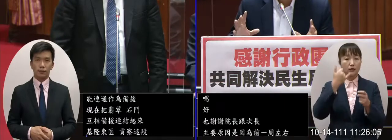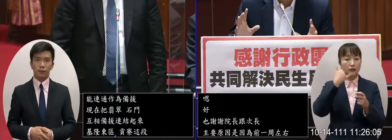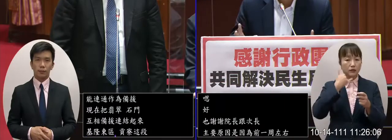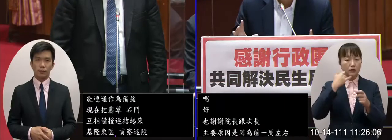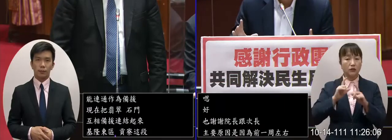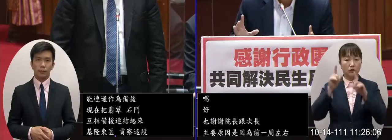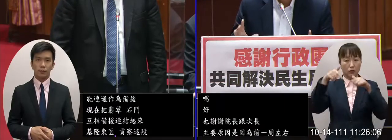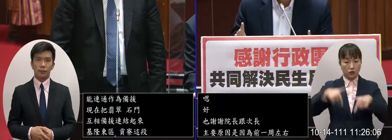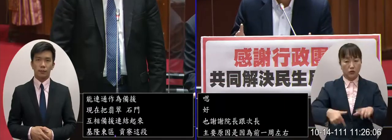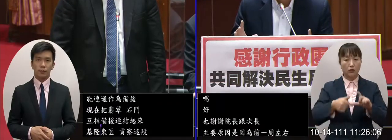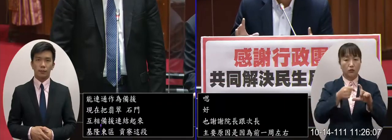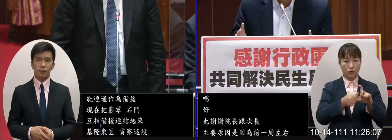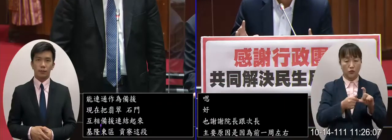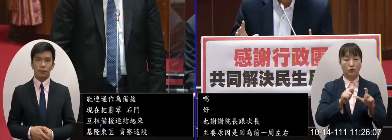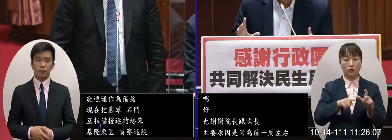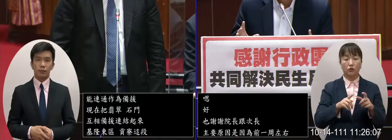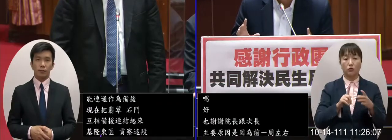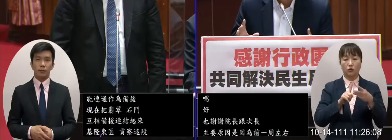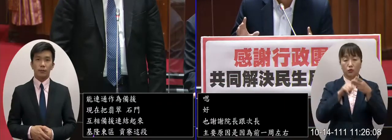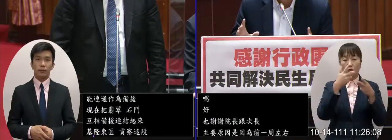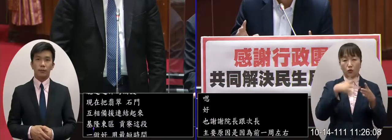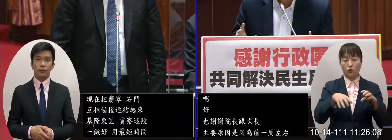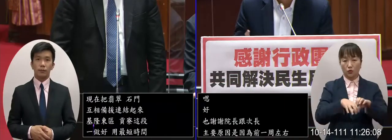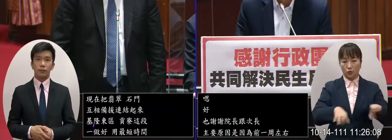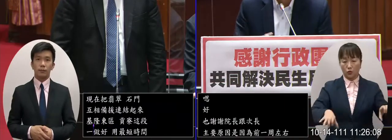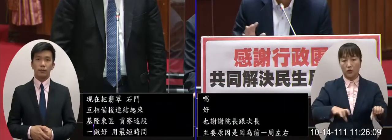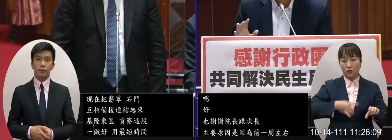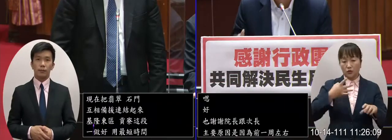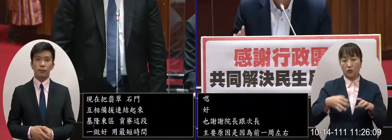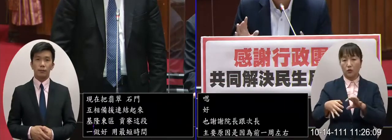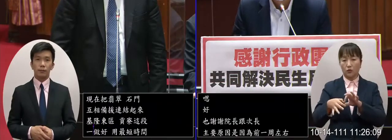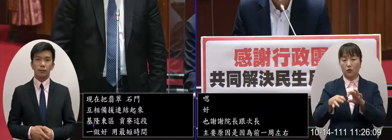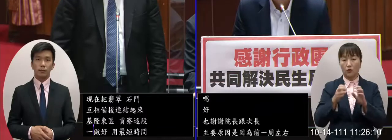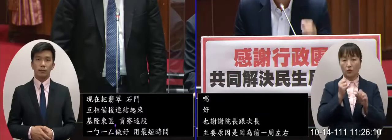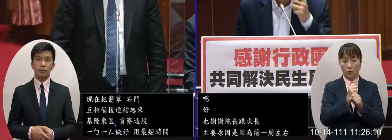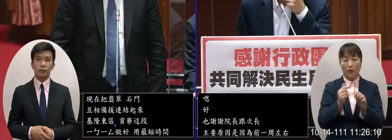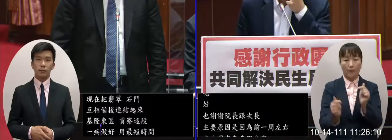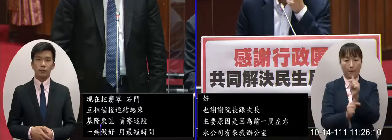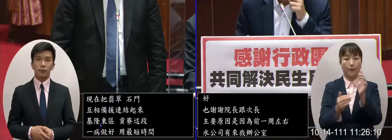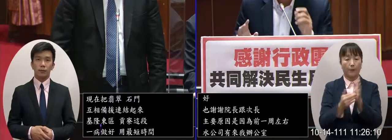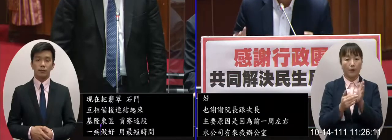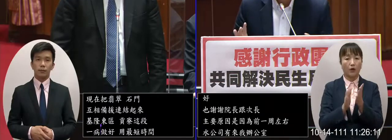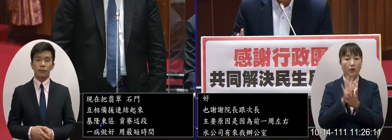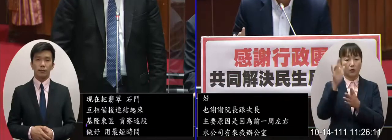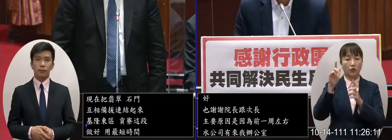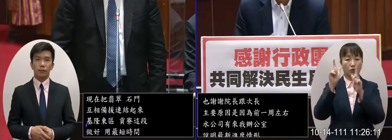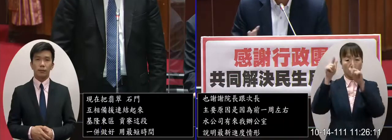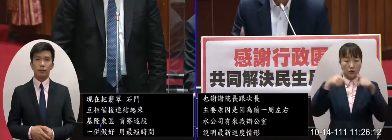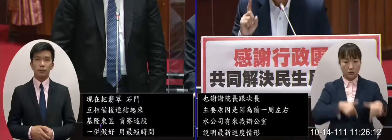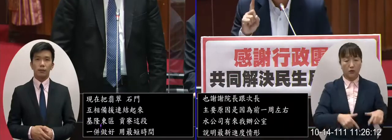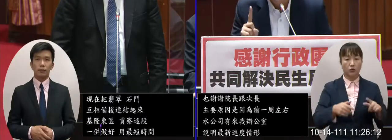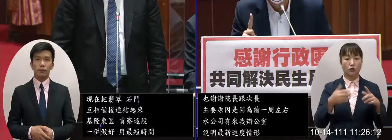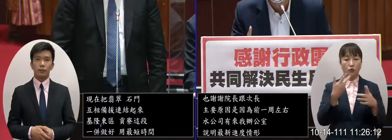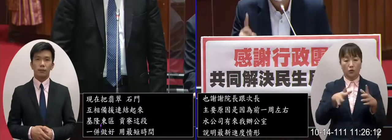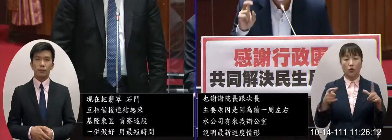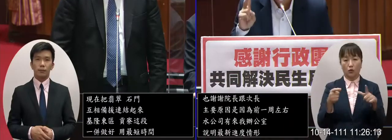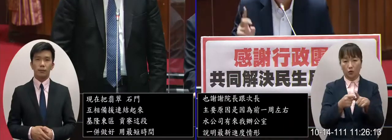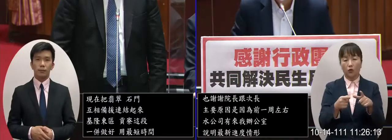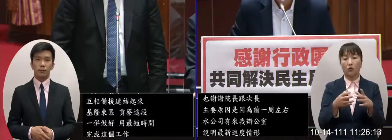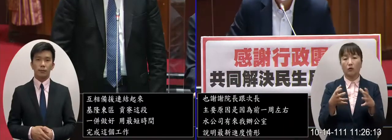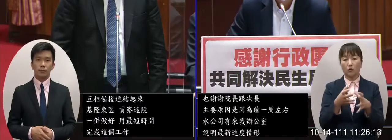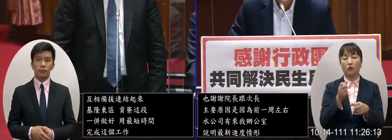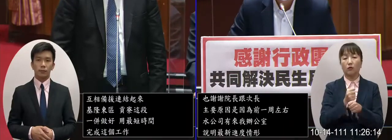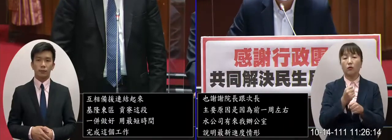隆東西區主要的水管基隆四自在水管連通管建置完畢那未來東西區的水就可以共用是第一個